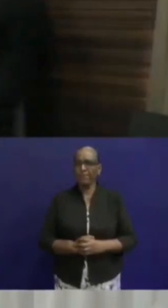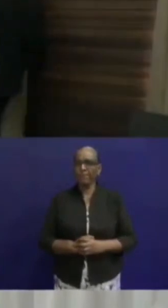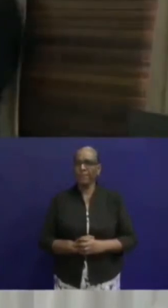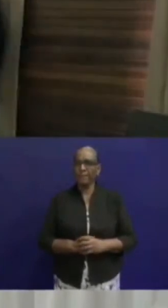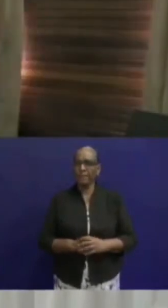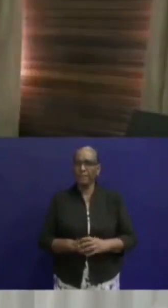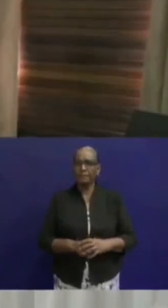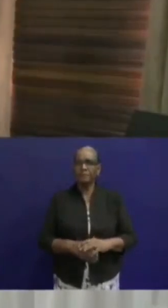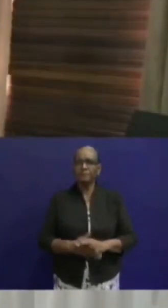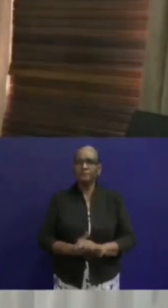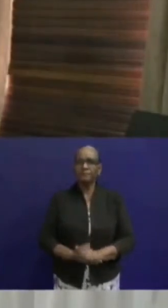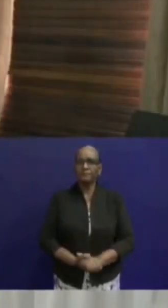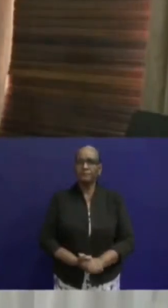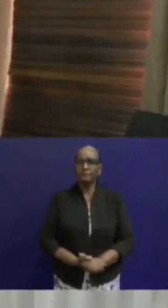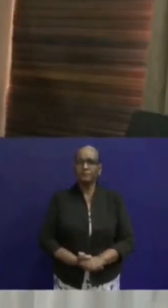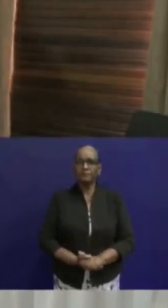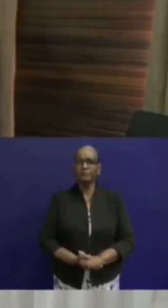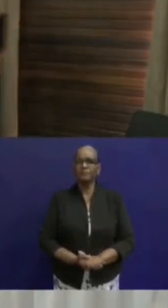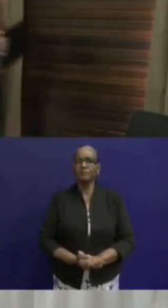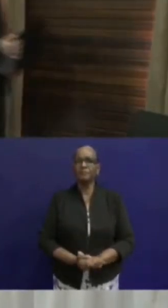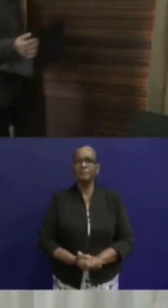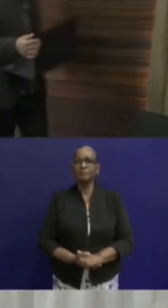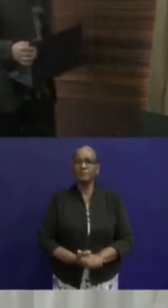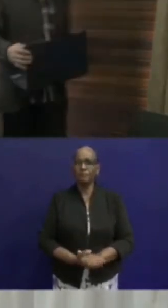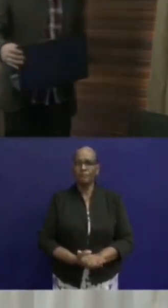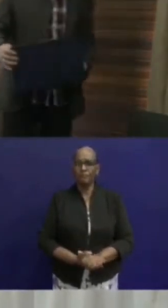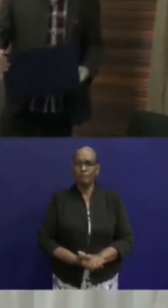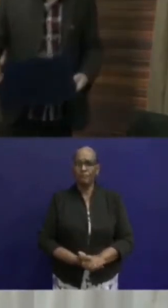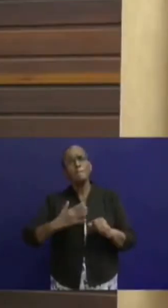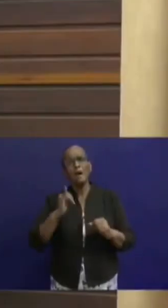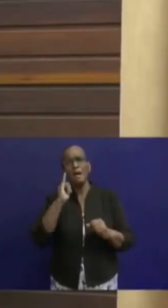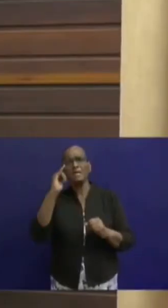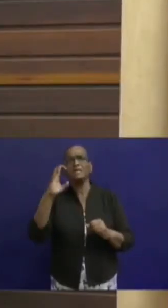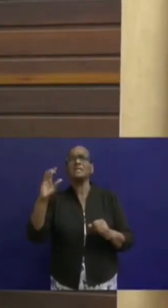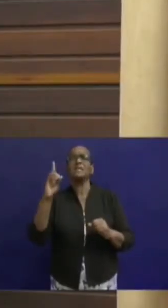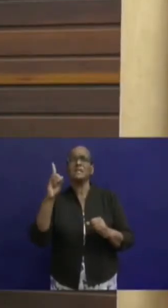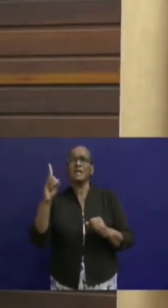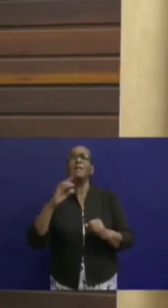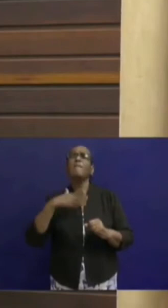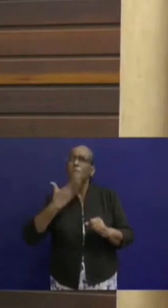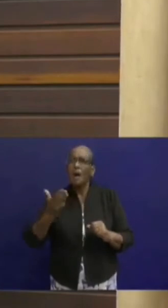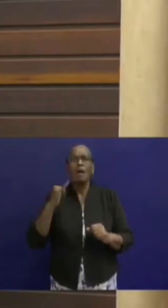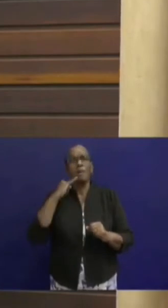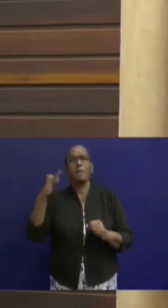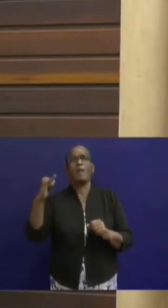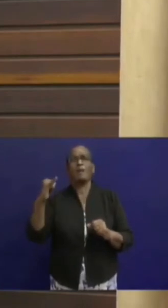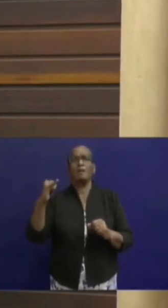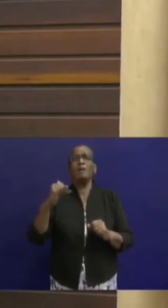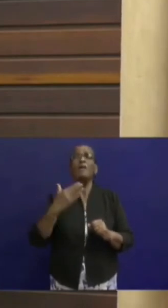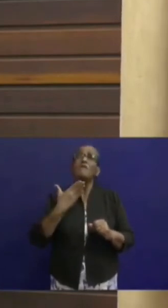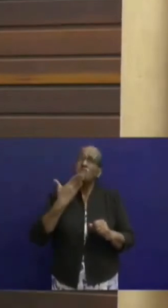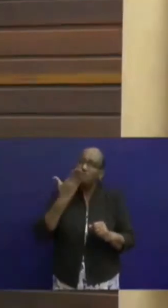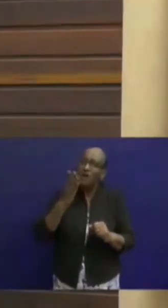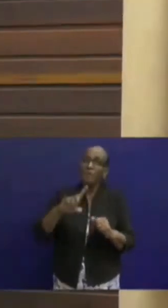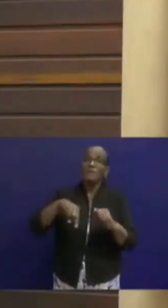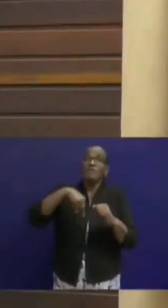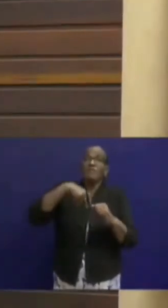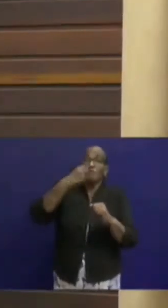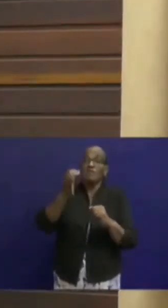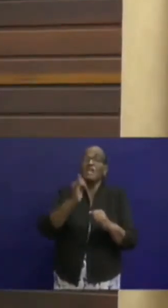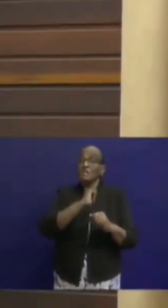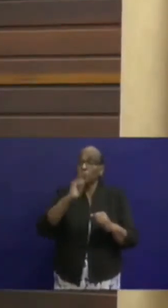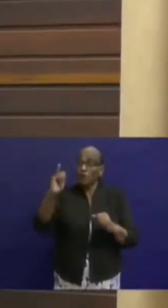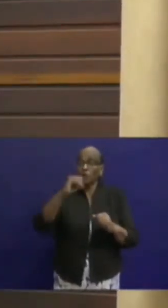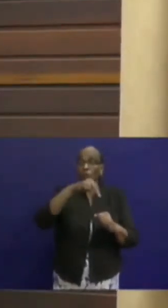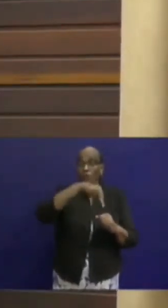van bespreken gesprekken die minister Steffen Tsang van HINT op woensdag en donderdag heeft gevoerd met winkeliers,